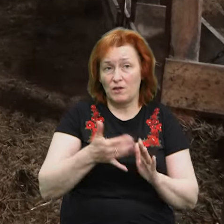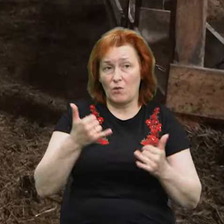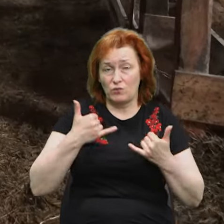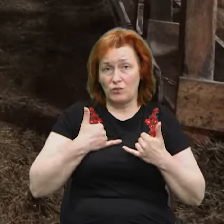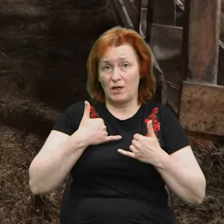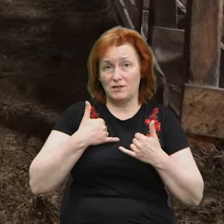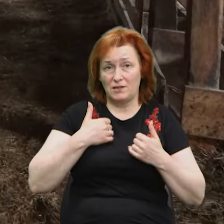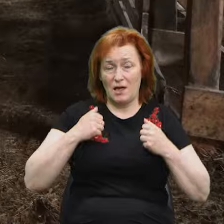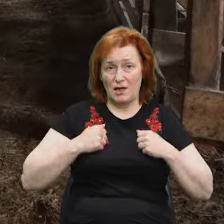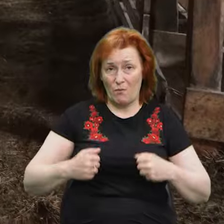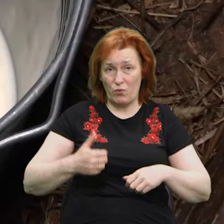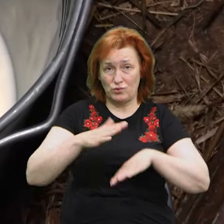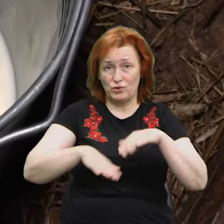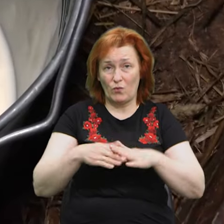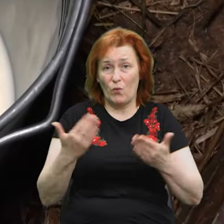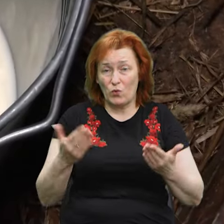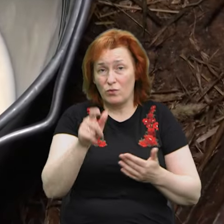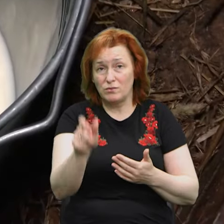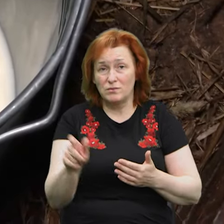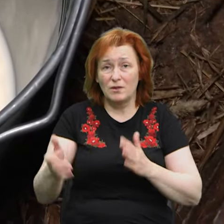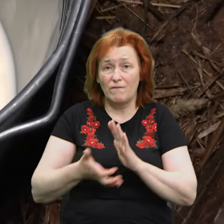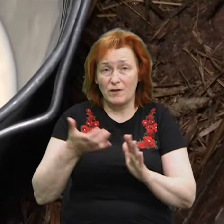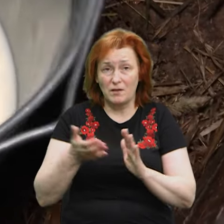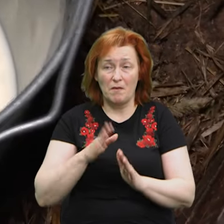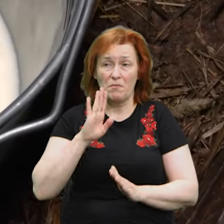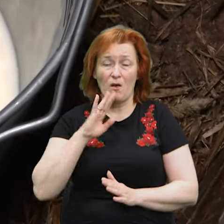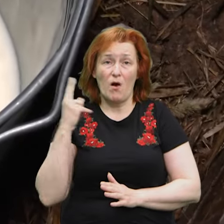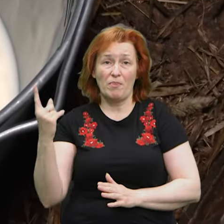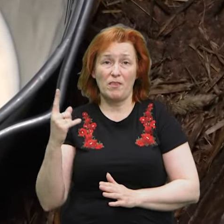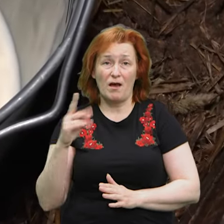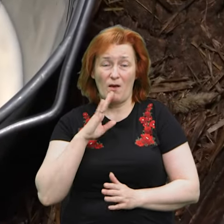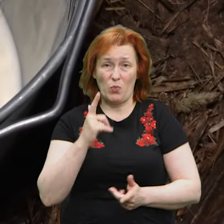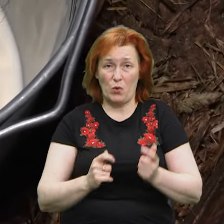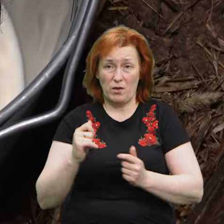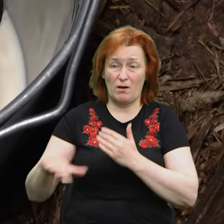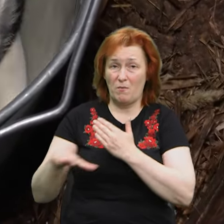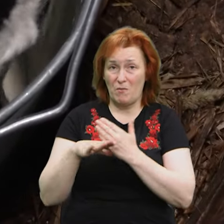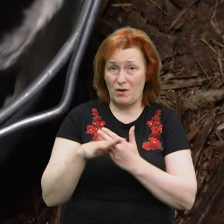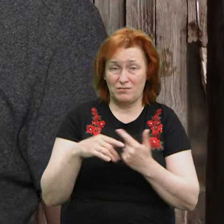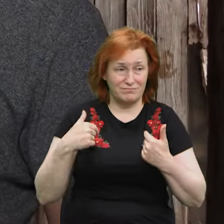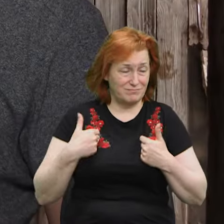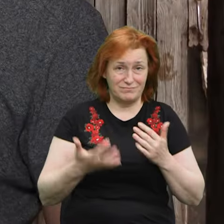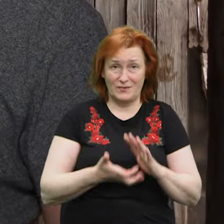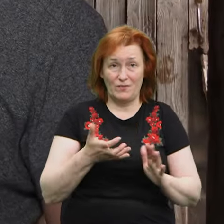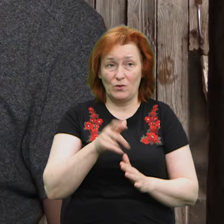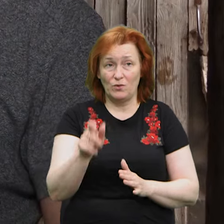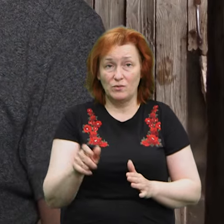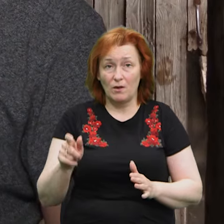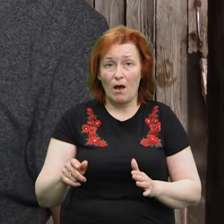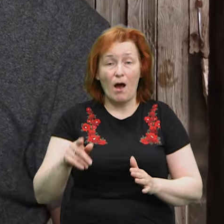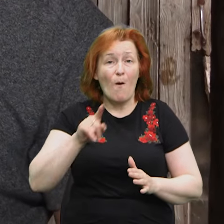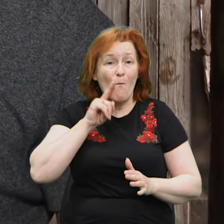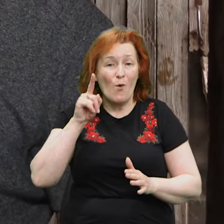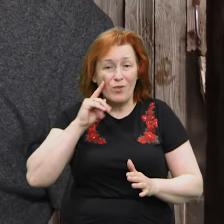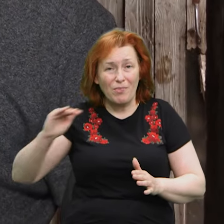нам робочих рук. Ходить нам одна доярка, допомагає, а її мало для нас. Молодняк, якщо